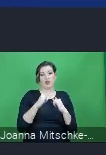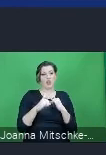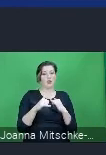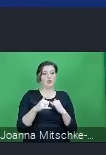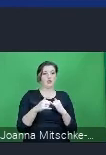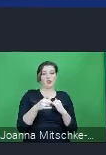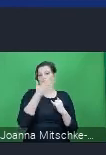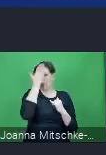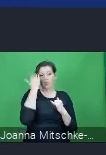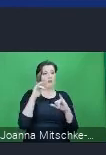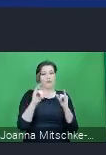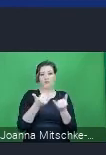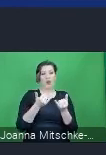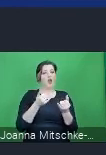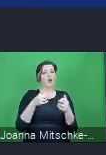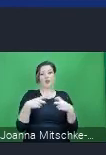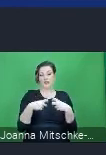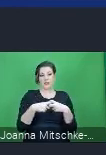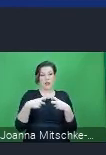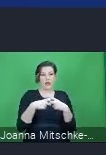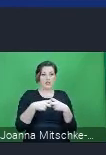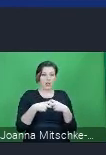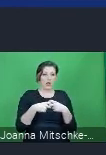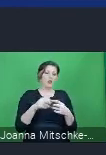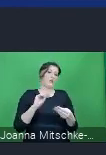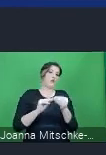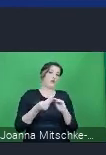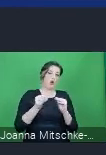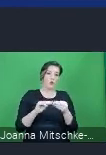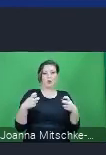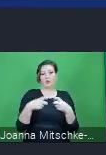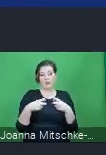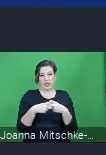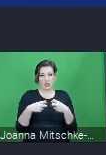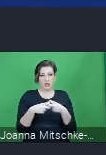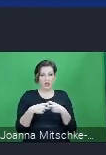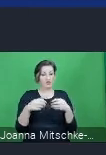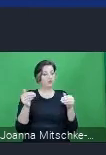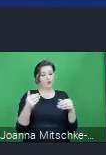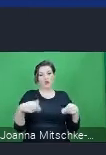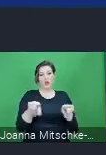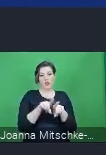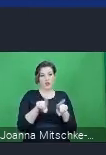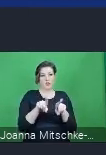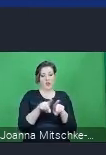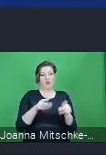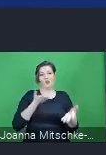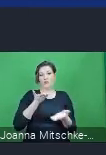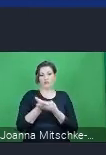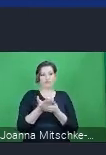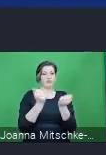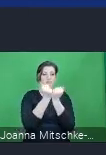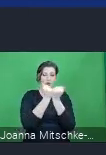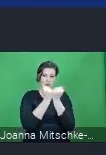miały ewentualnie jakieś problemy albo utrudniony dostęp do wersji elektronicznej, tak. Myślimy tutaj przede wszystkim o starszych osobach,